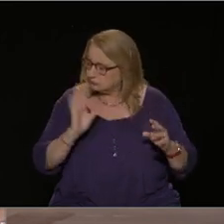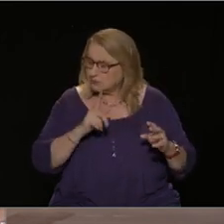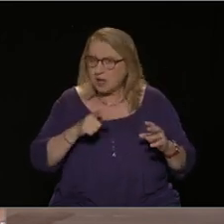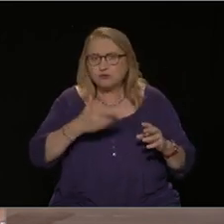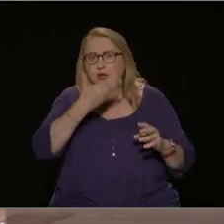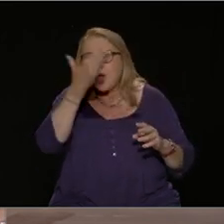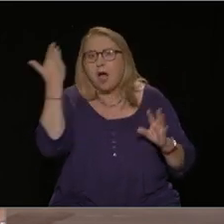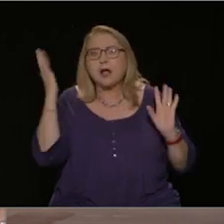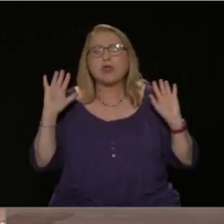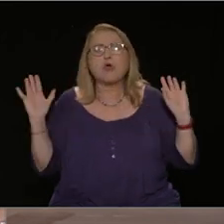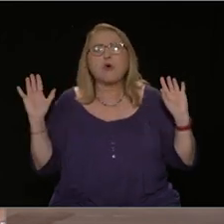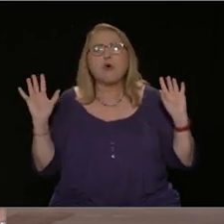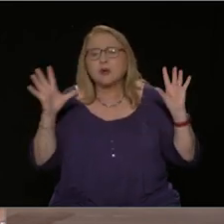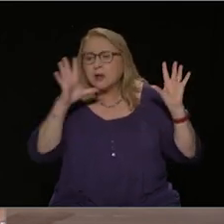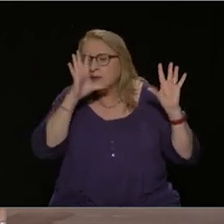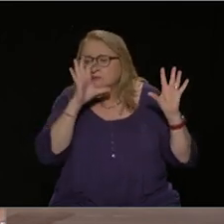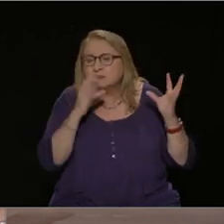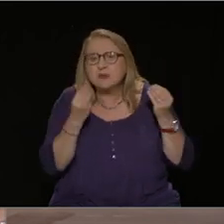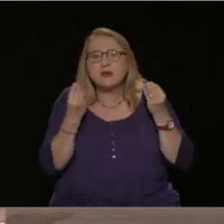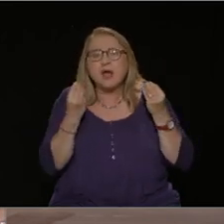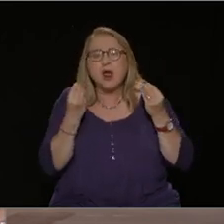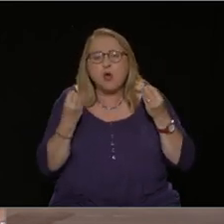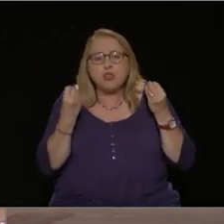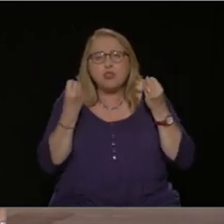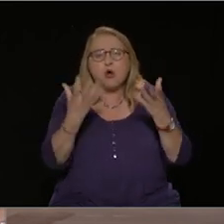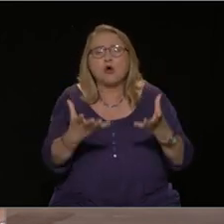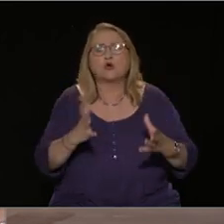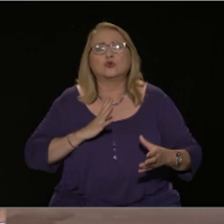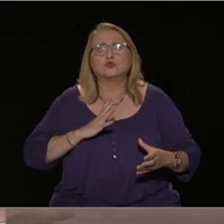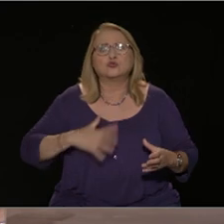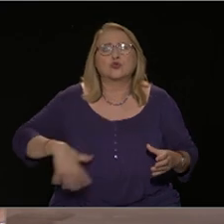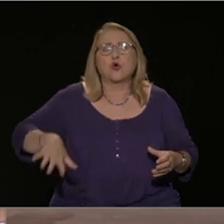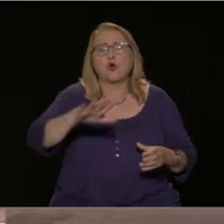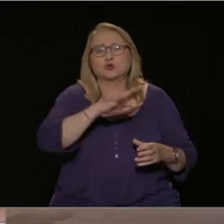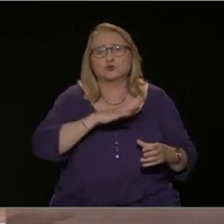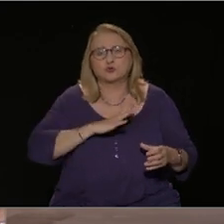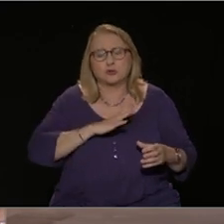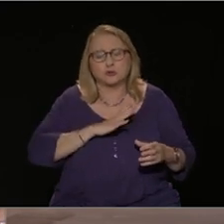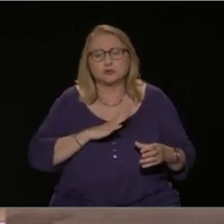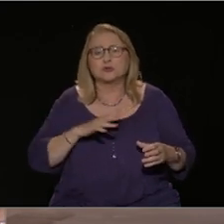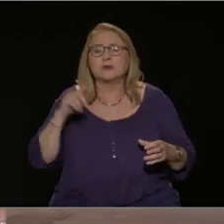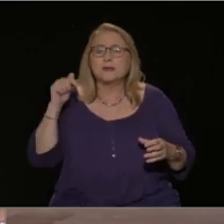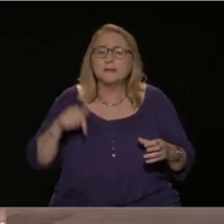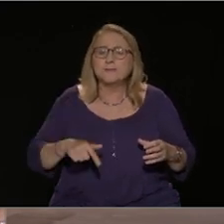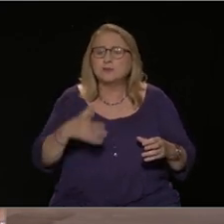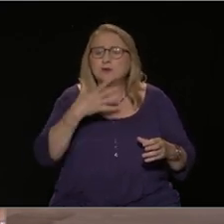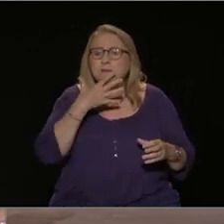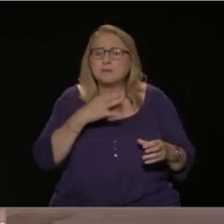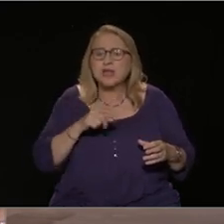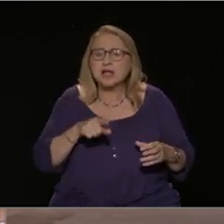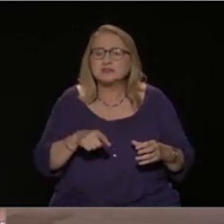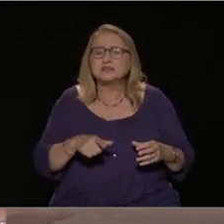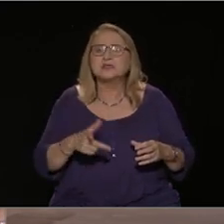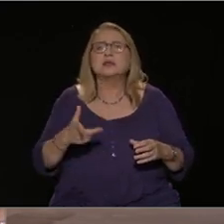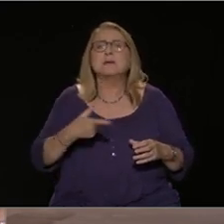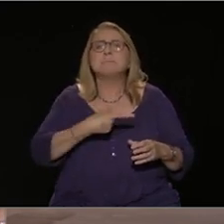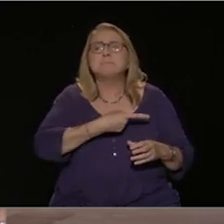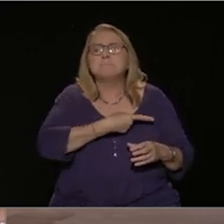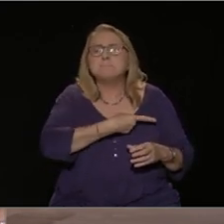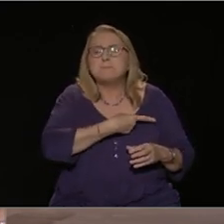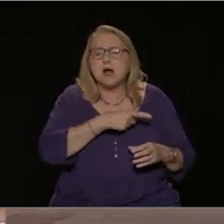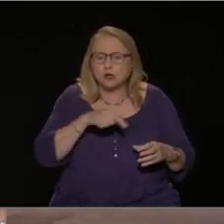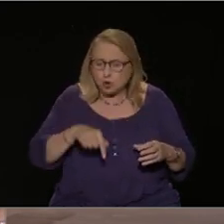των ιδιωτικοποίησεων που είναι υπεύθυνες και για το έγκλημα στα τέμπη, αυτή τη μαζική δολοφονία, για την οποία εμείς